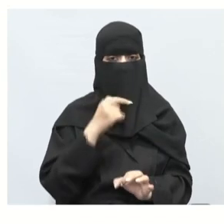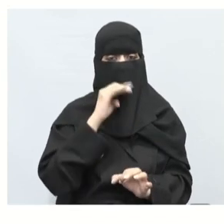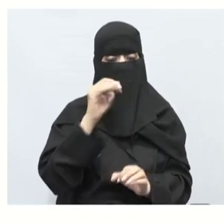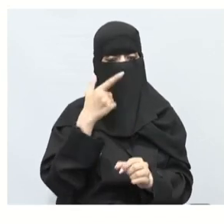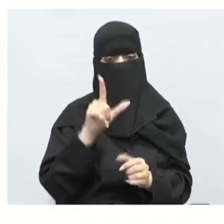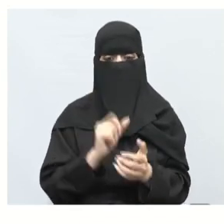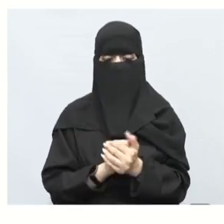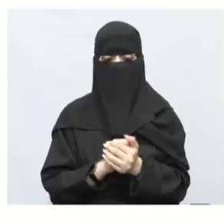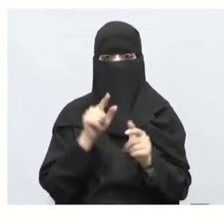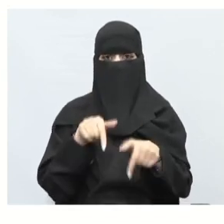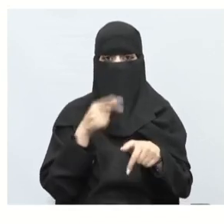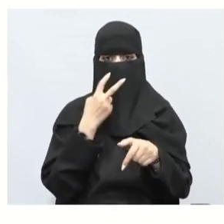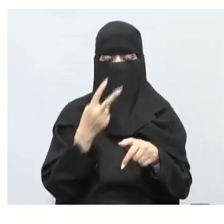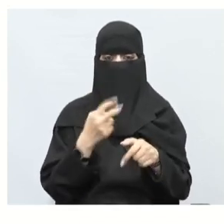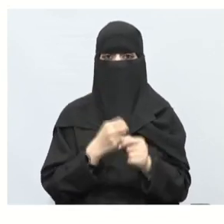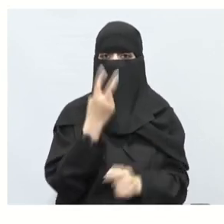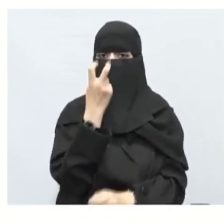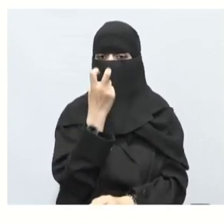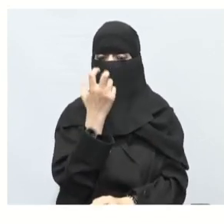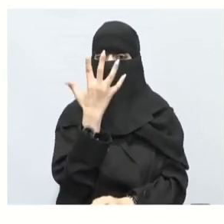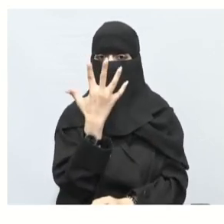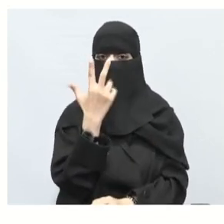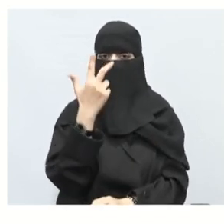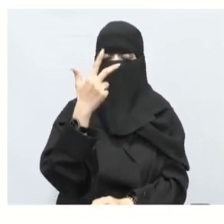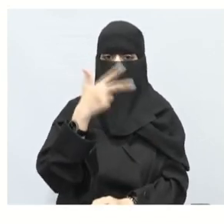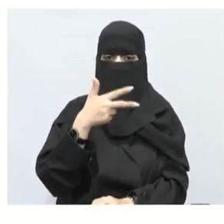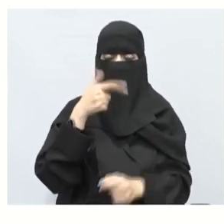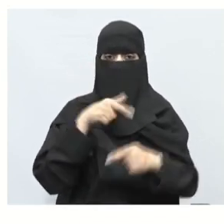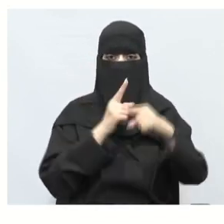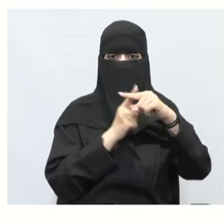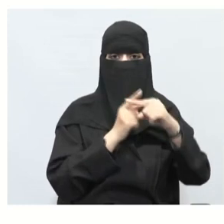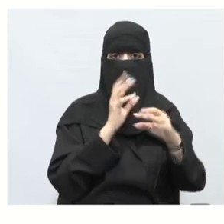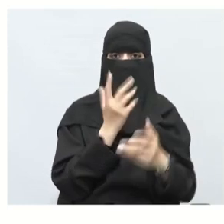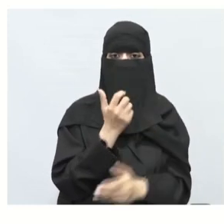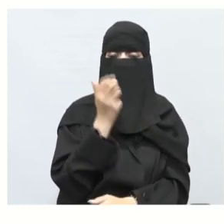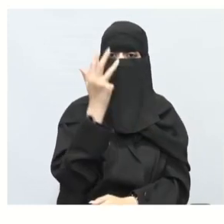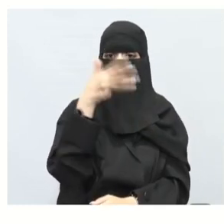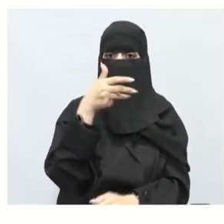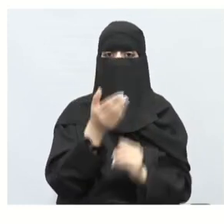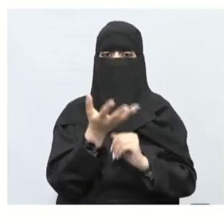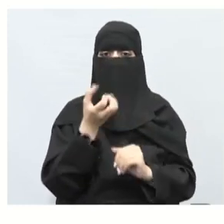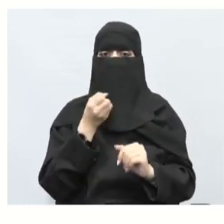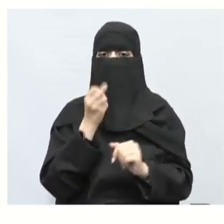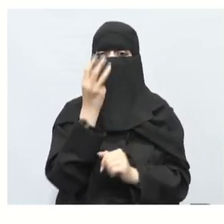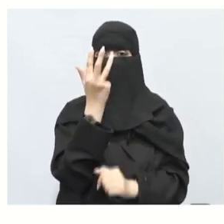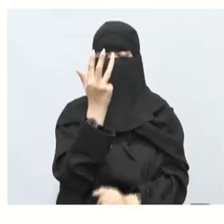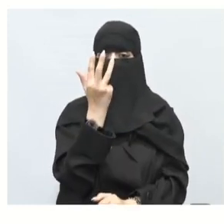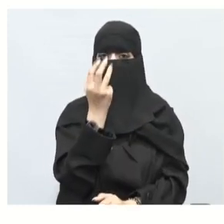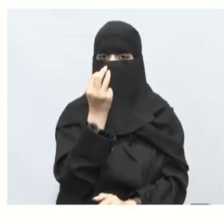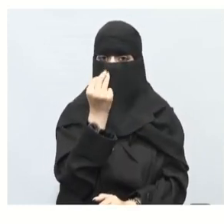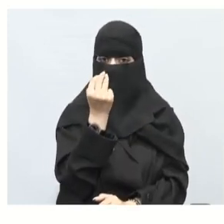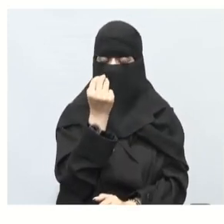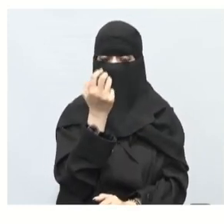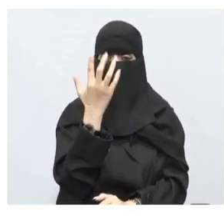خنشوف الآن فالمئتان وخمسة وثمانون لما نضيف لها تسعون أو زايد تسعون تصبح ثلاثمية وخمسة وسبعون ريال